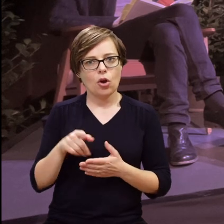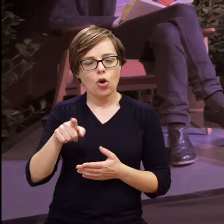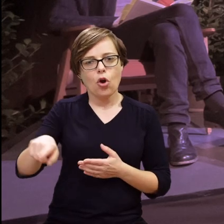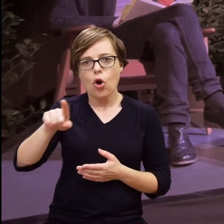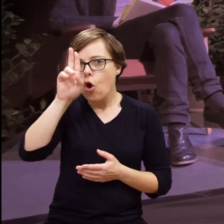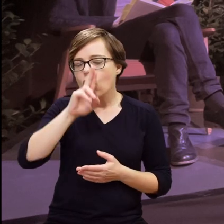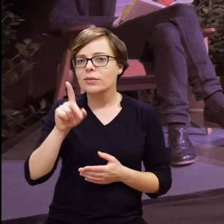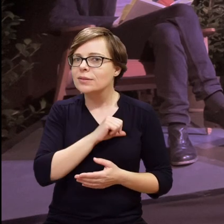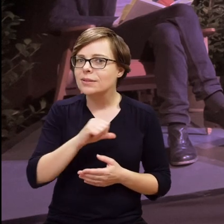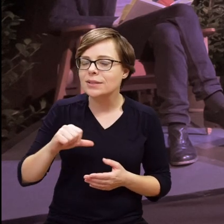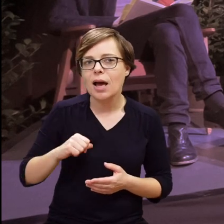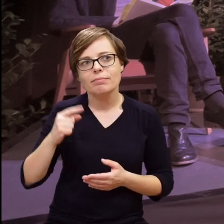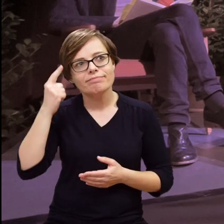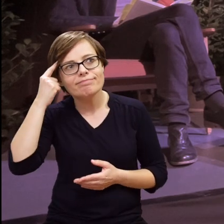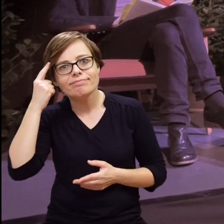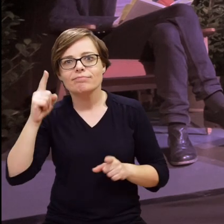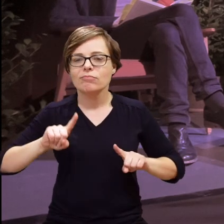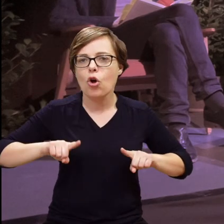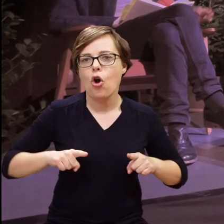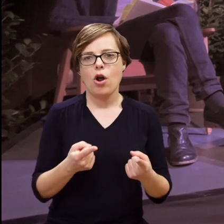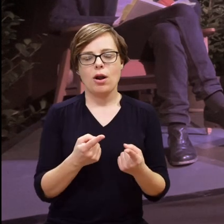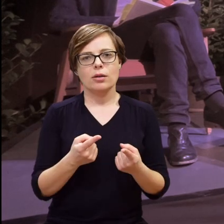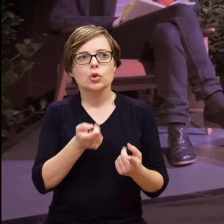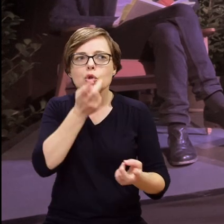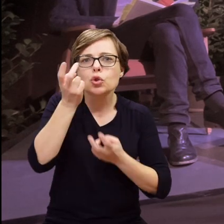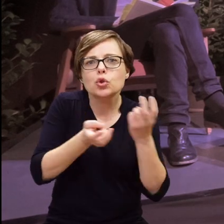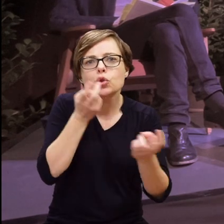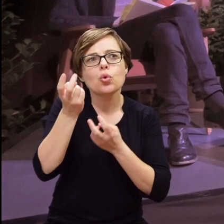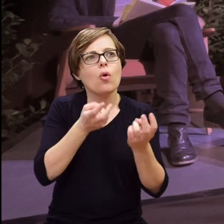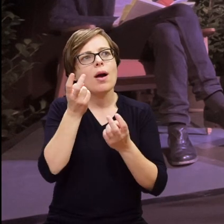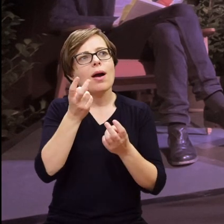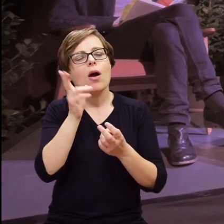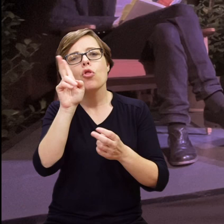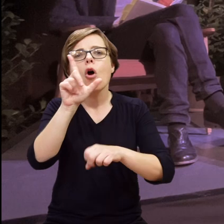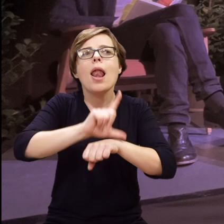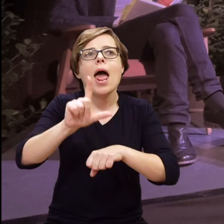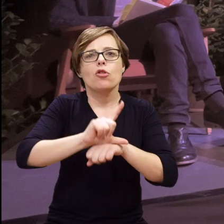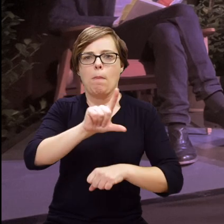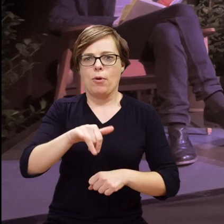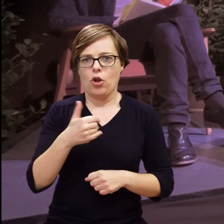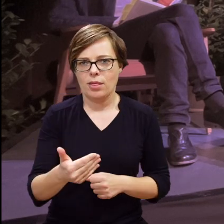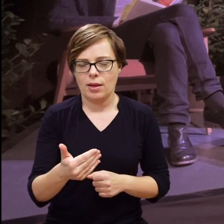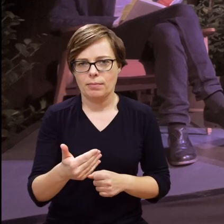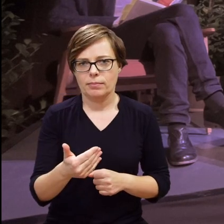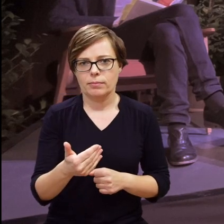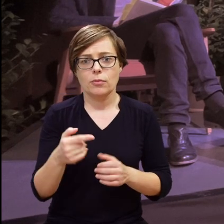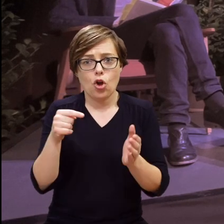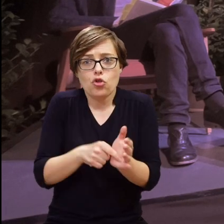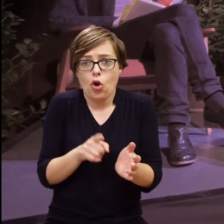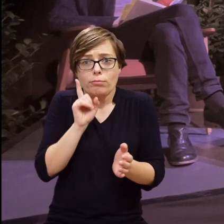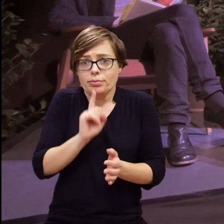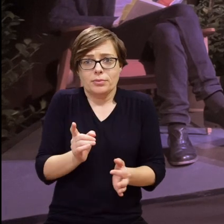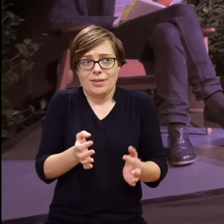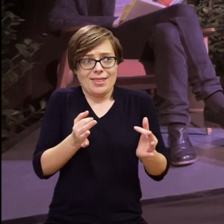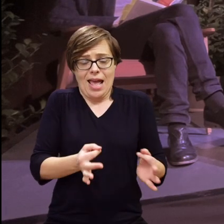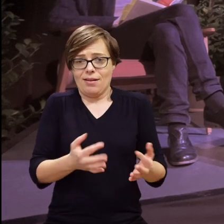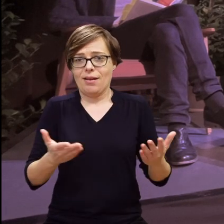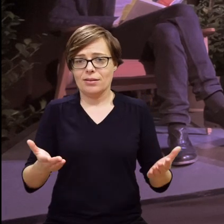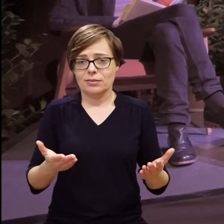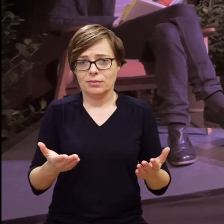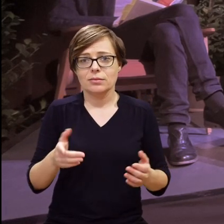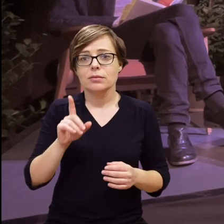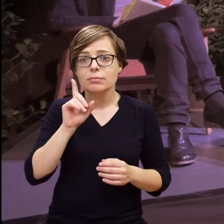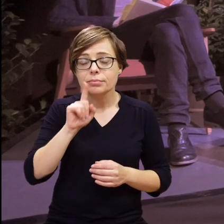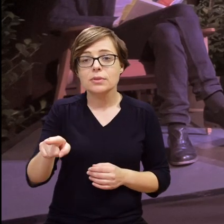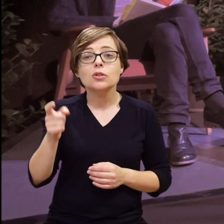oni sami zaczynają organizować coś takiego szukając lektorów PJM-u i